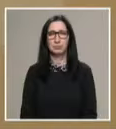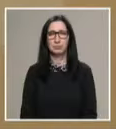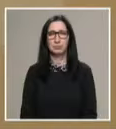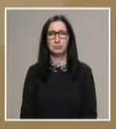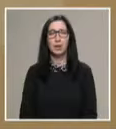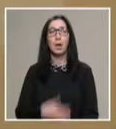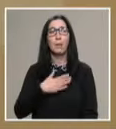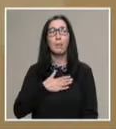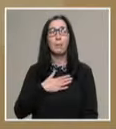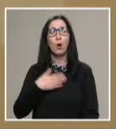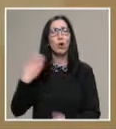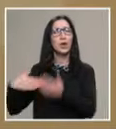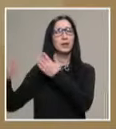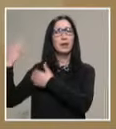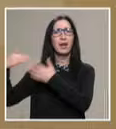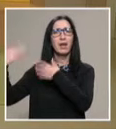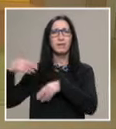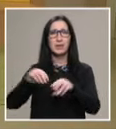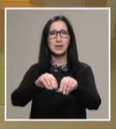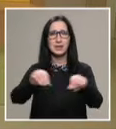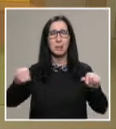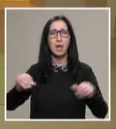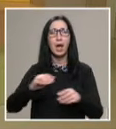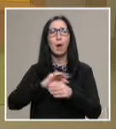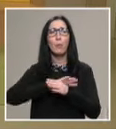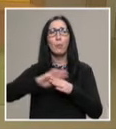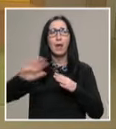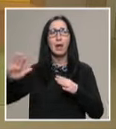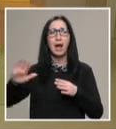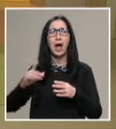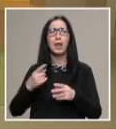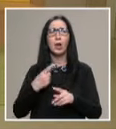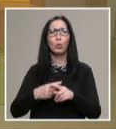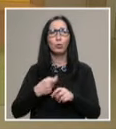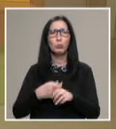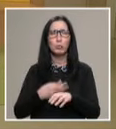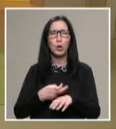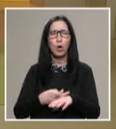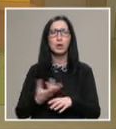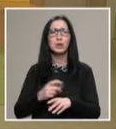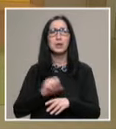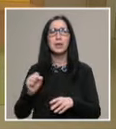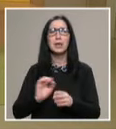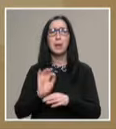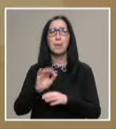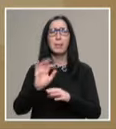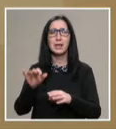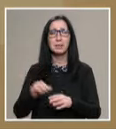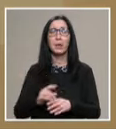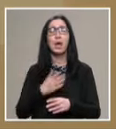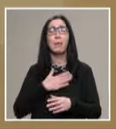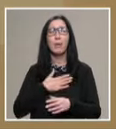Моя древна земя побелява от кости и преспи.